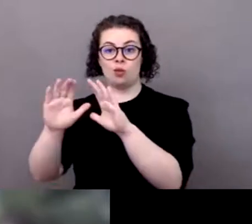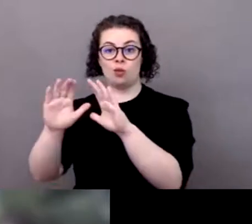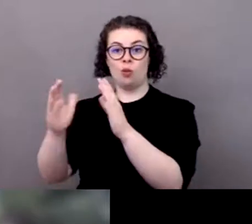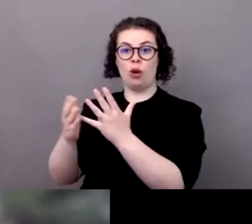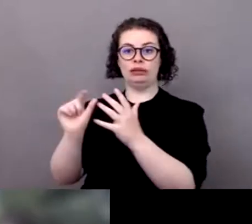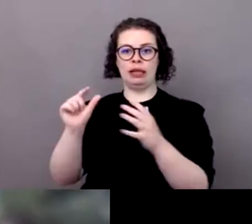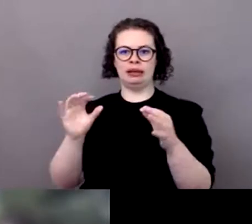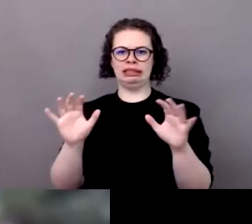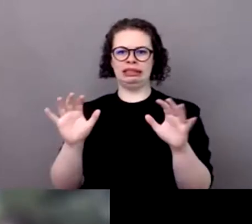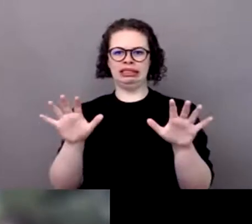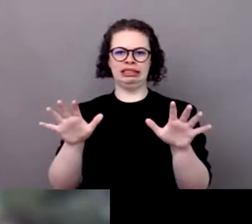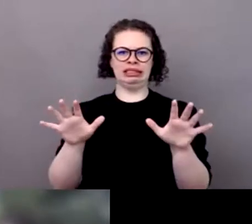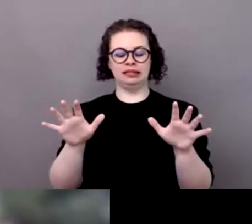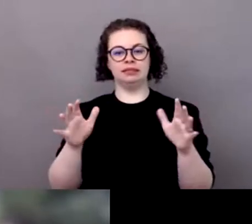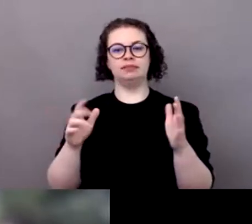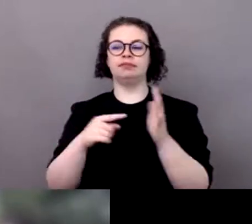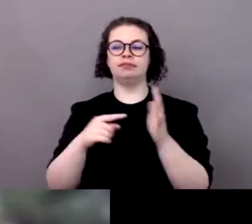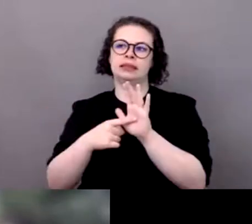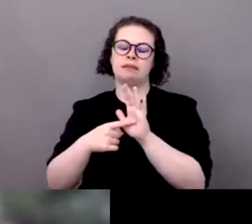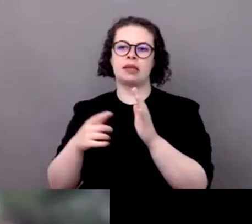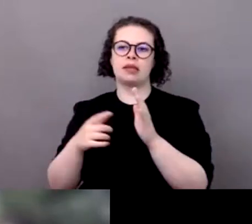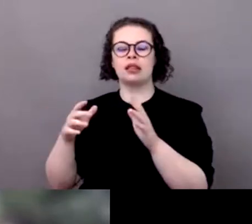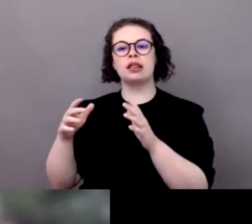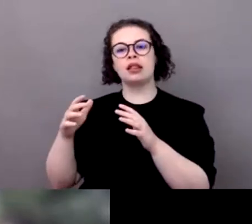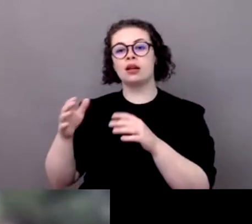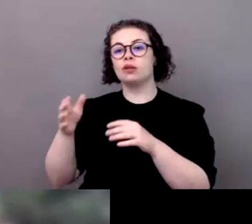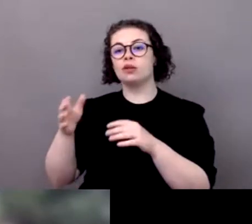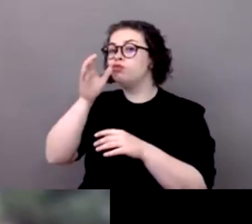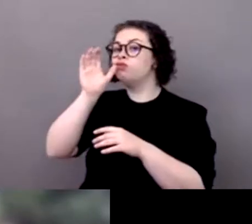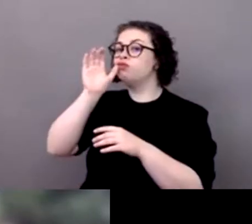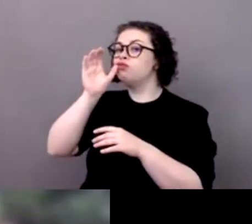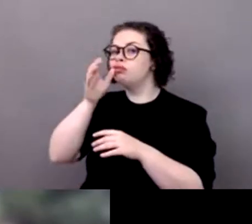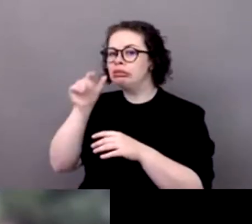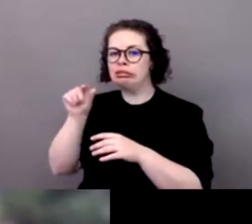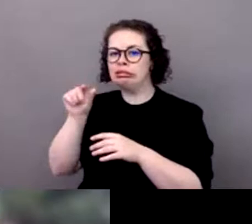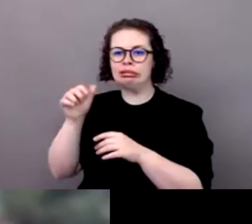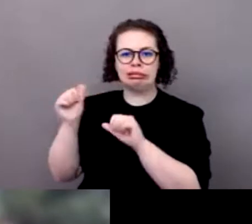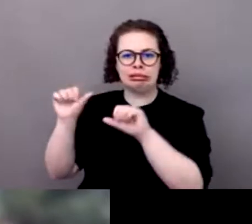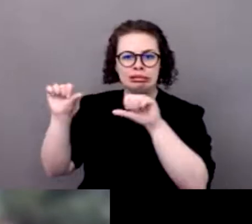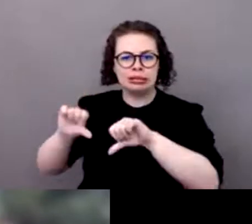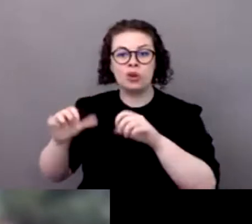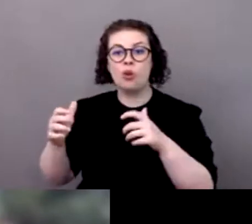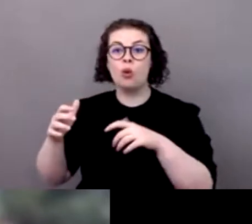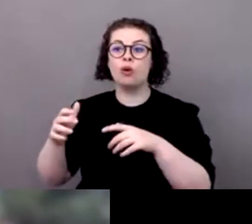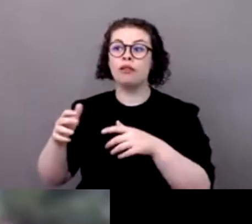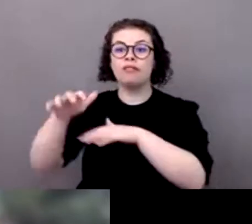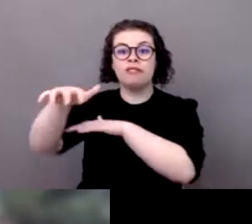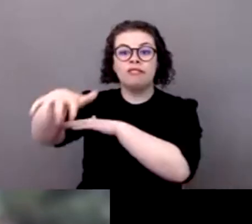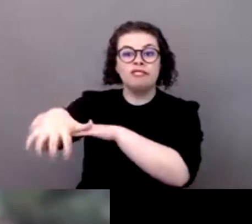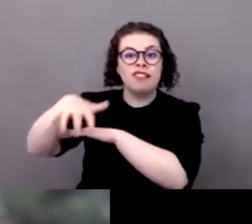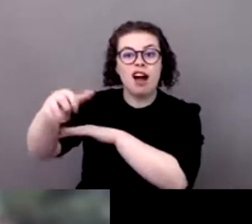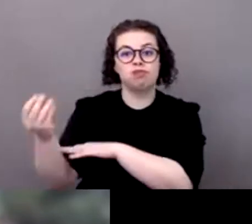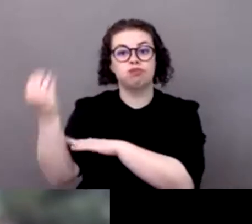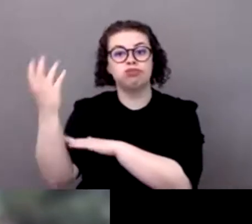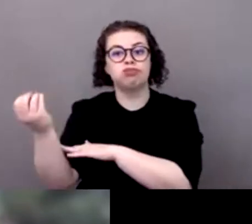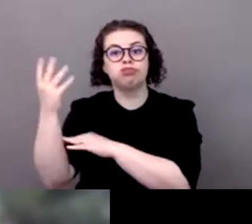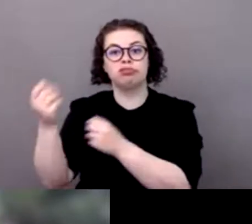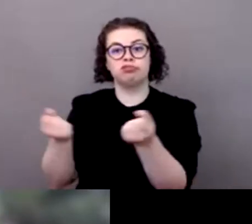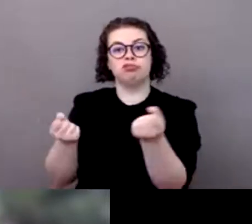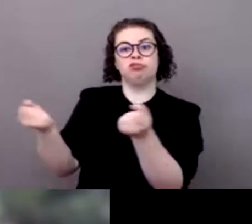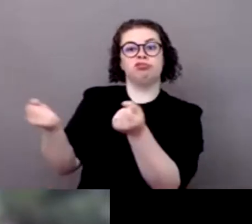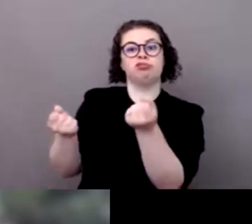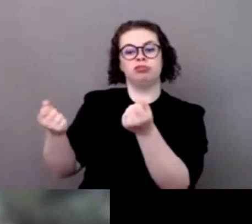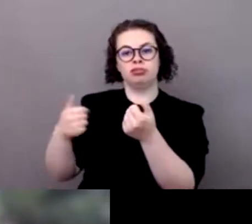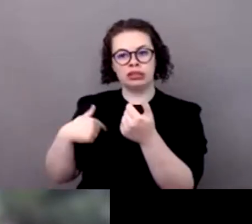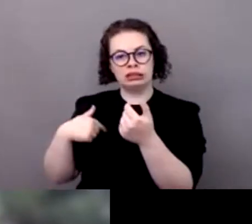le monde et on a sorti il quelques années un rapport sur l'impact des dérèglements climatiques sur la sécurité la stabilité d'un pays